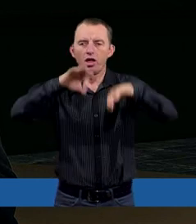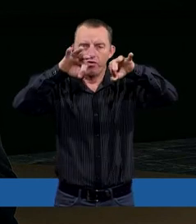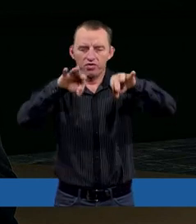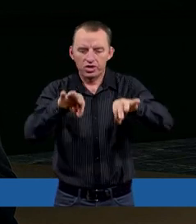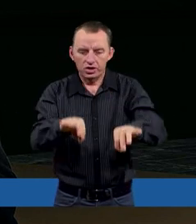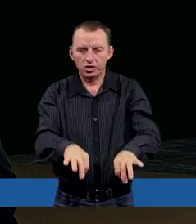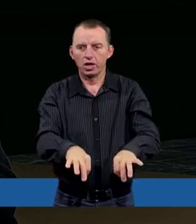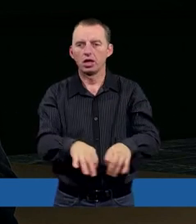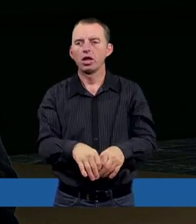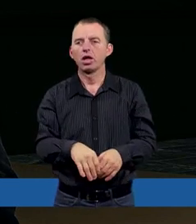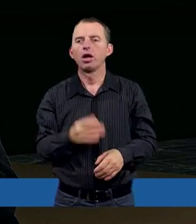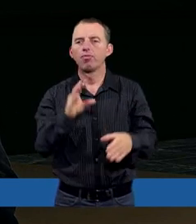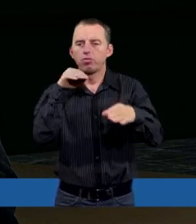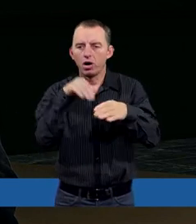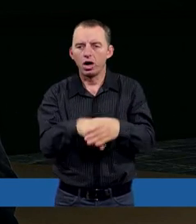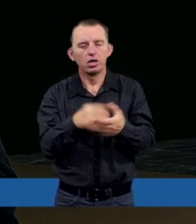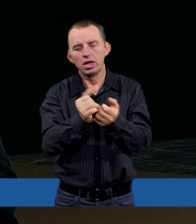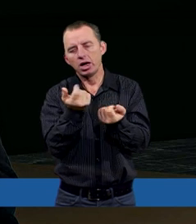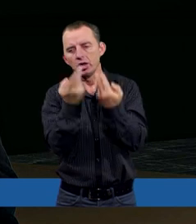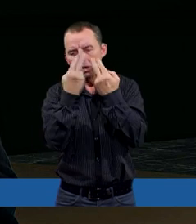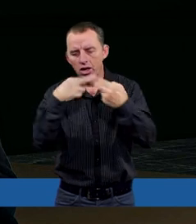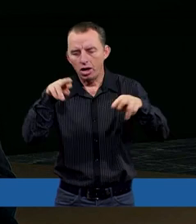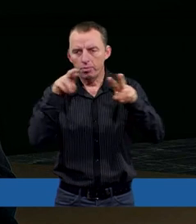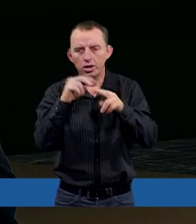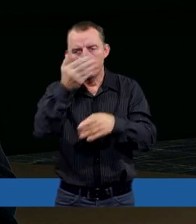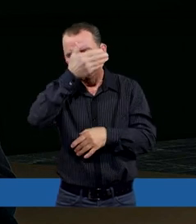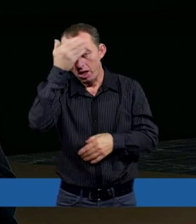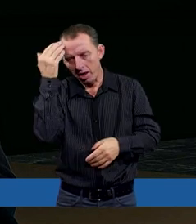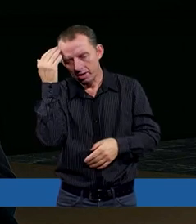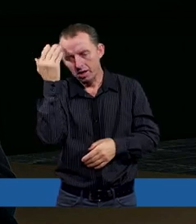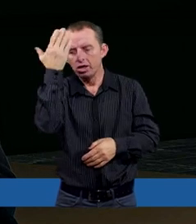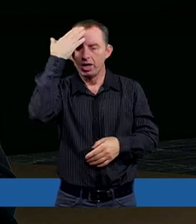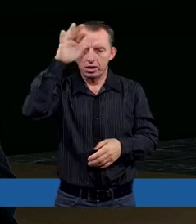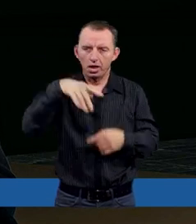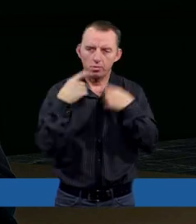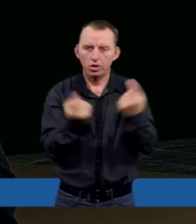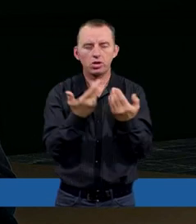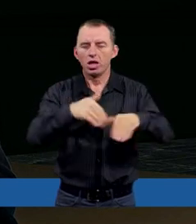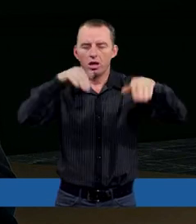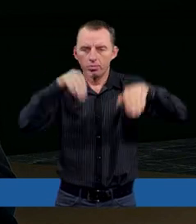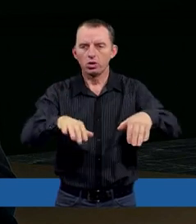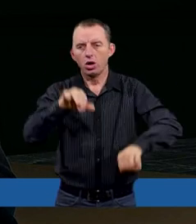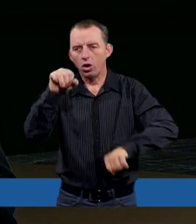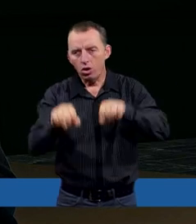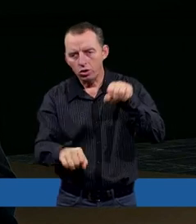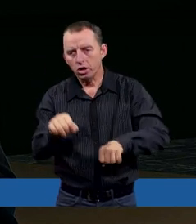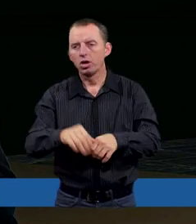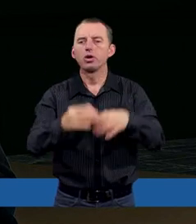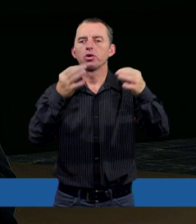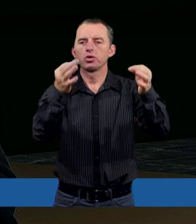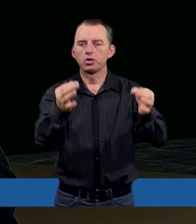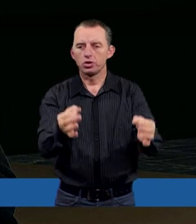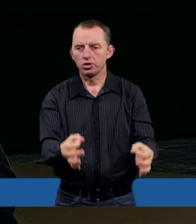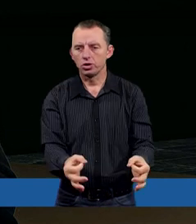No to znowu jakieś nieporozumienia. A więc jeżeli nie wiemy, nie znamy historii, nie wolno nam osądzać. A właściwie ci trzej